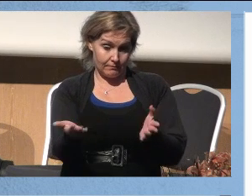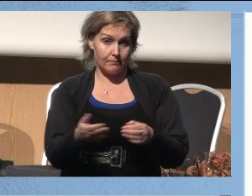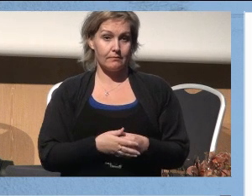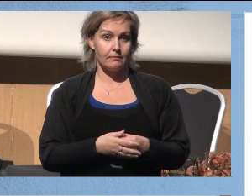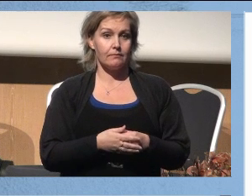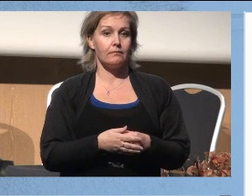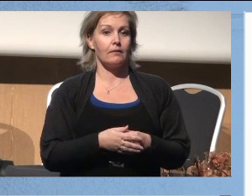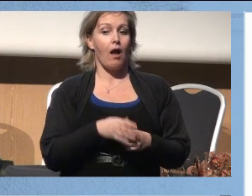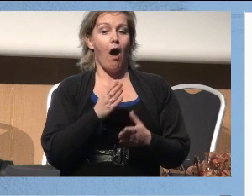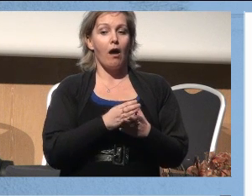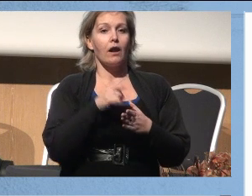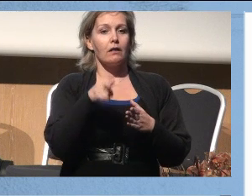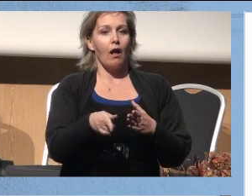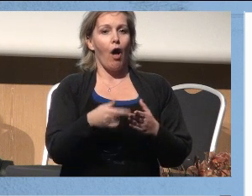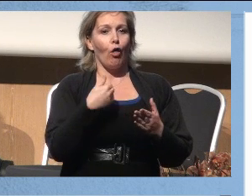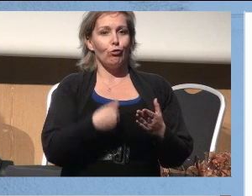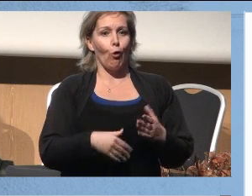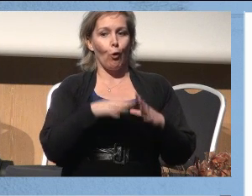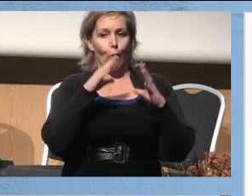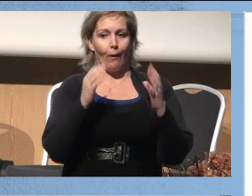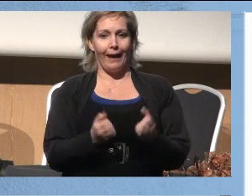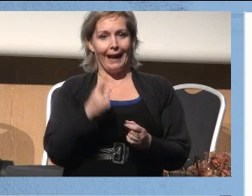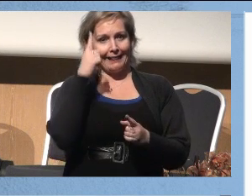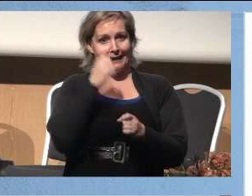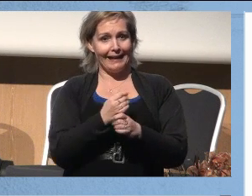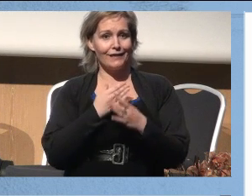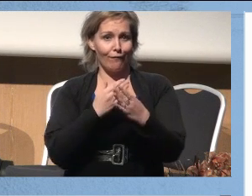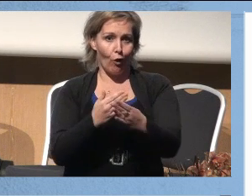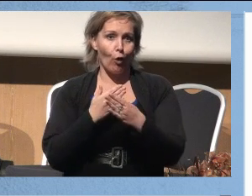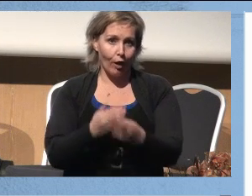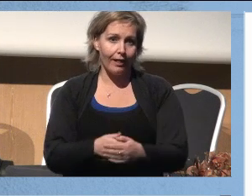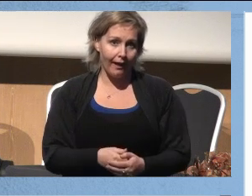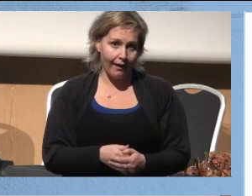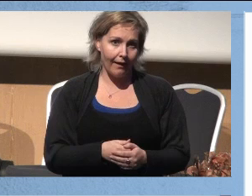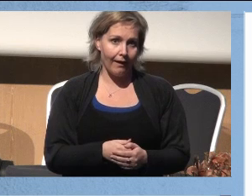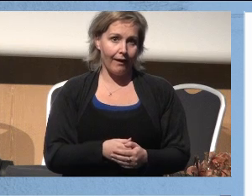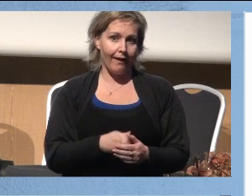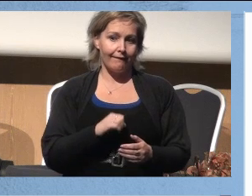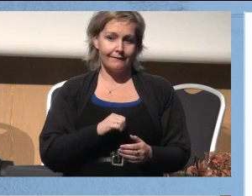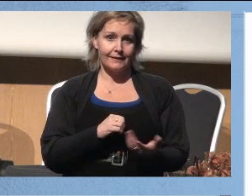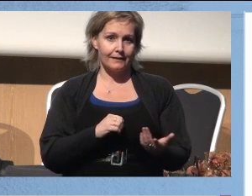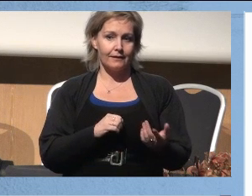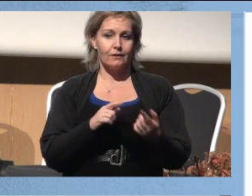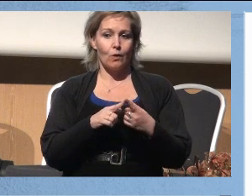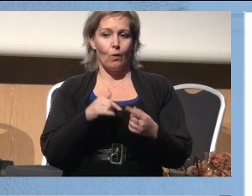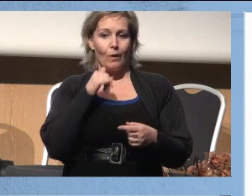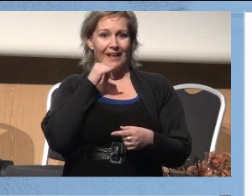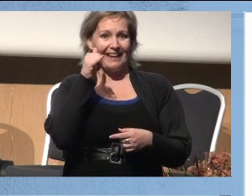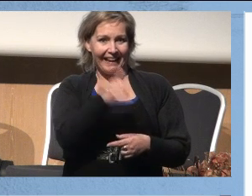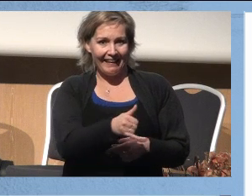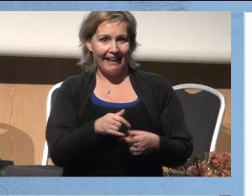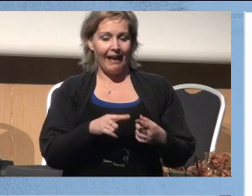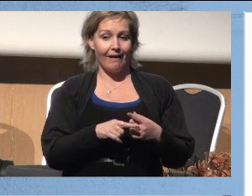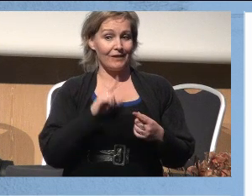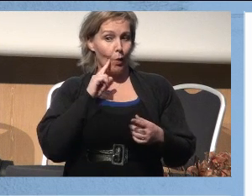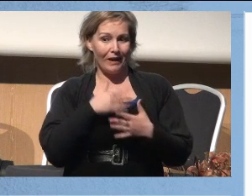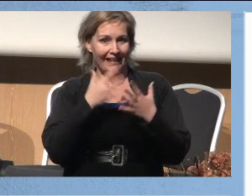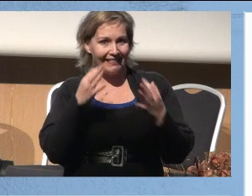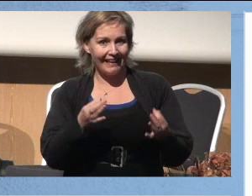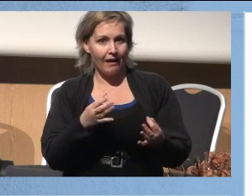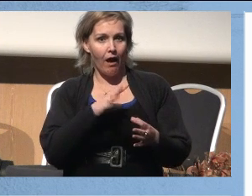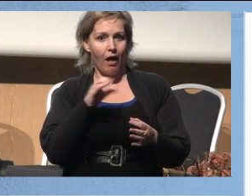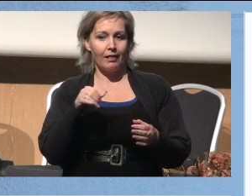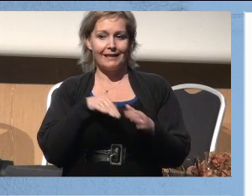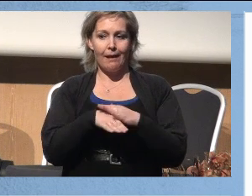I det øyeblikk dør jo hele tillitsforholdet. Vent i tre uker, ikke høre noe, så ringe. Anne er hjemme og